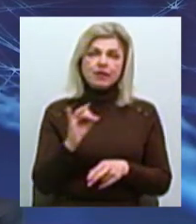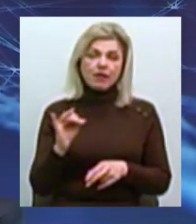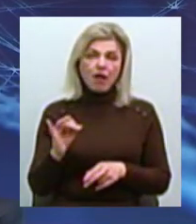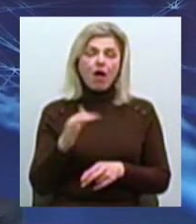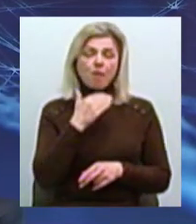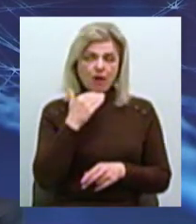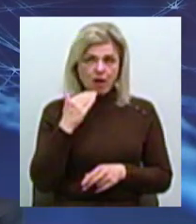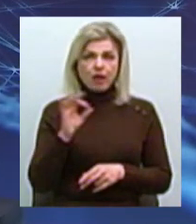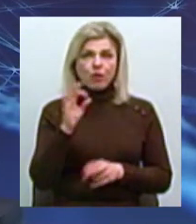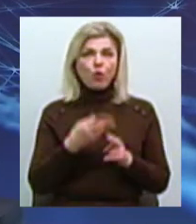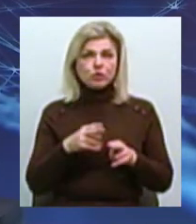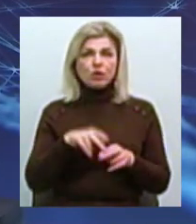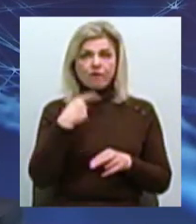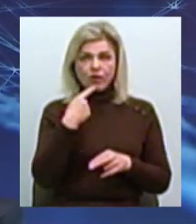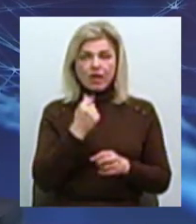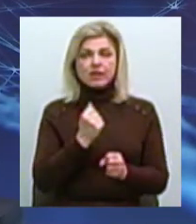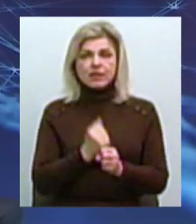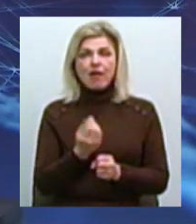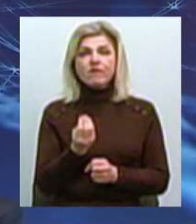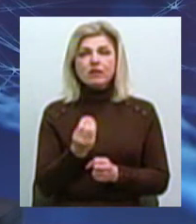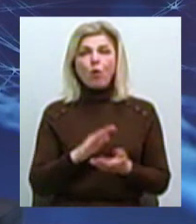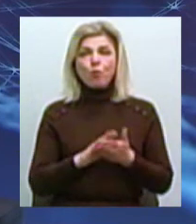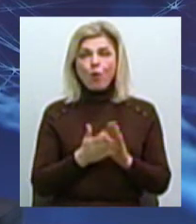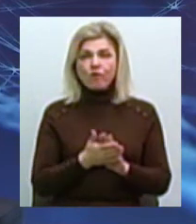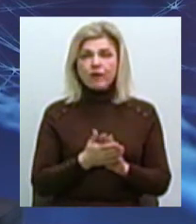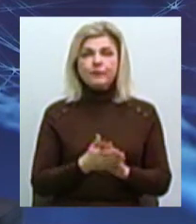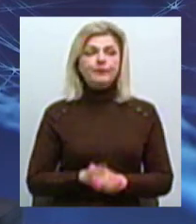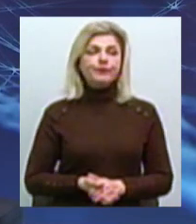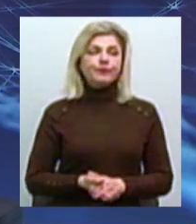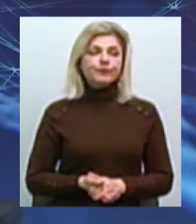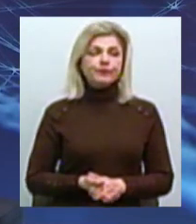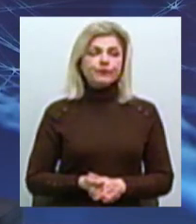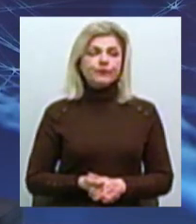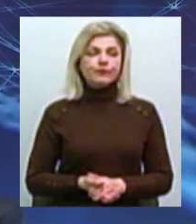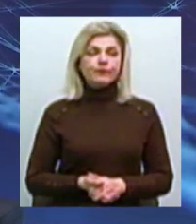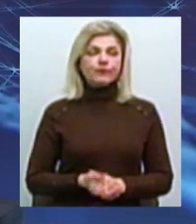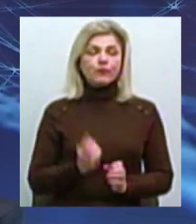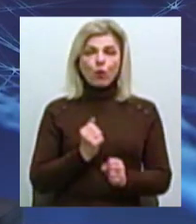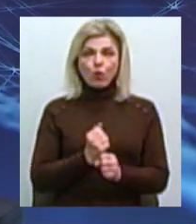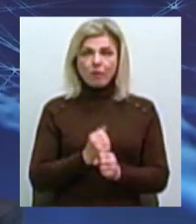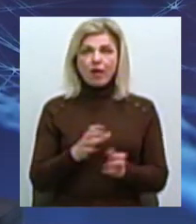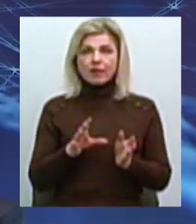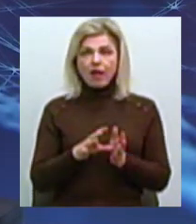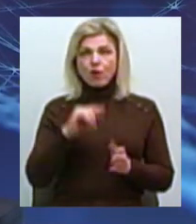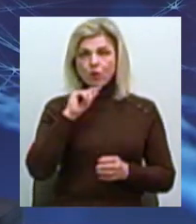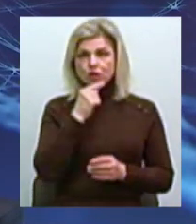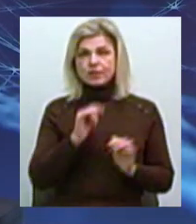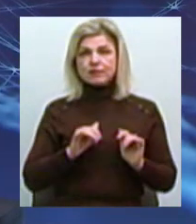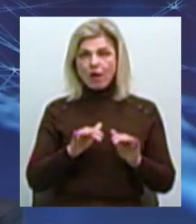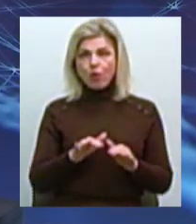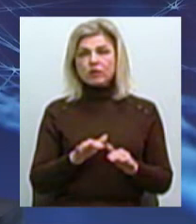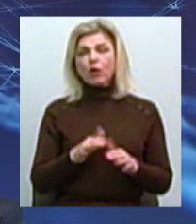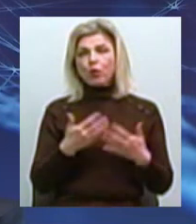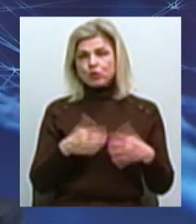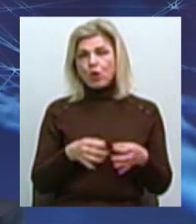сказано, але скажу, що створюються фінансові умови, при яких робити енергоощадлові заходи становиться